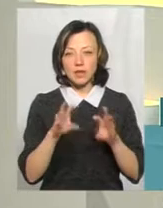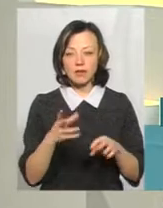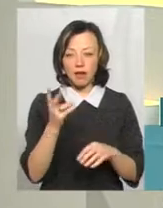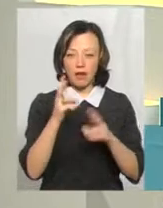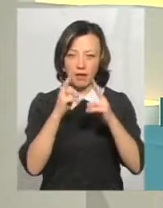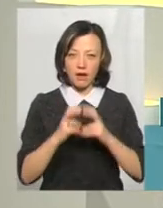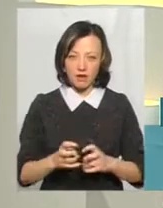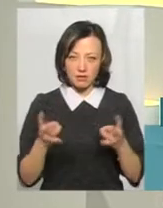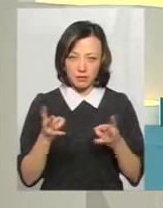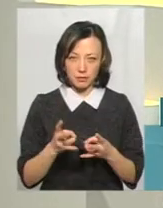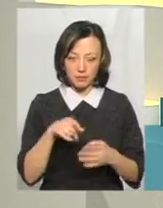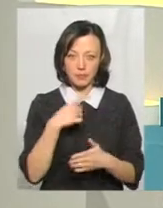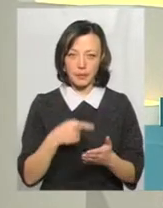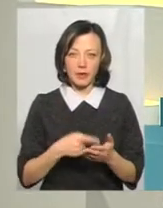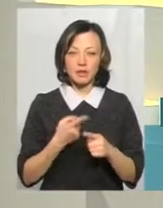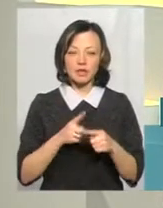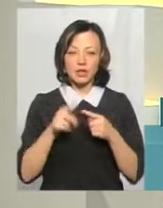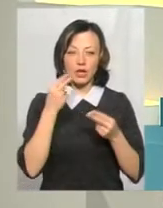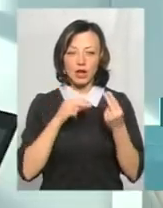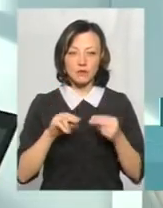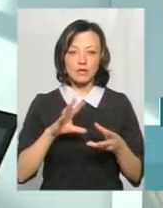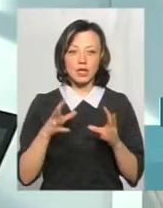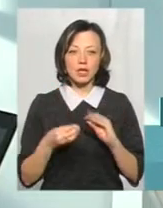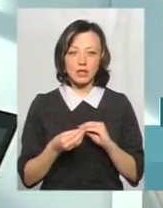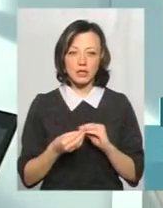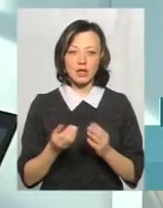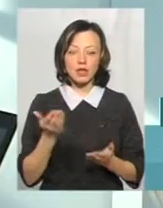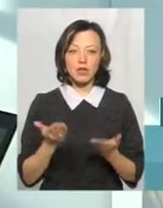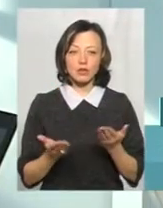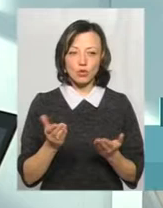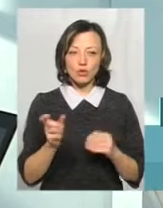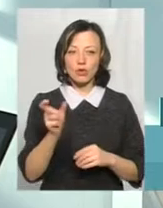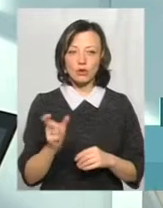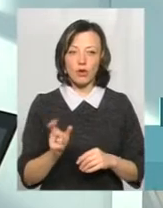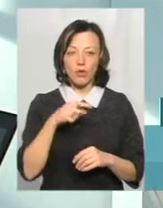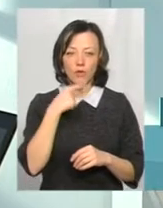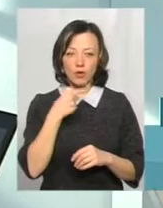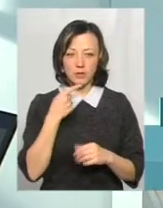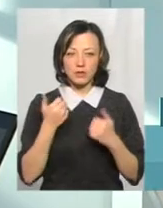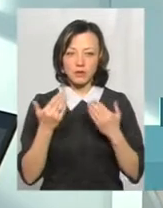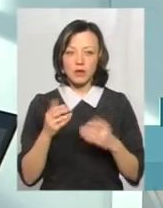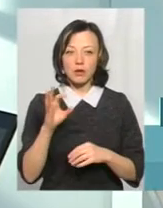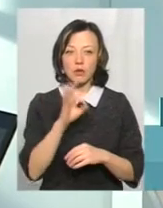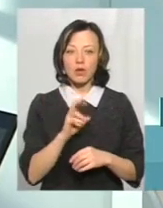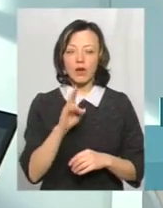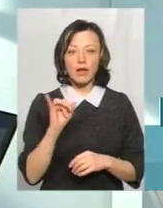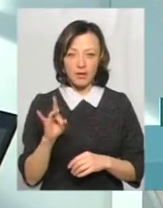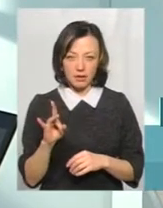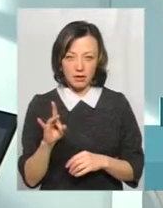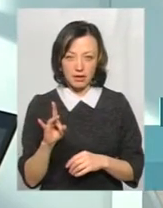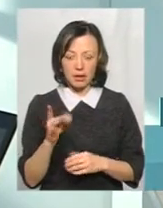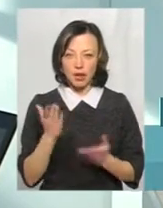аналізи перед тим, як вакцинуватися? найкраще. Взагалі-то, якщо людина, це ми вже говоримо з вами про кір, якщо